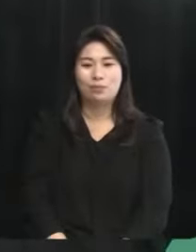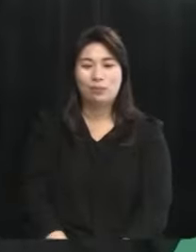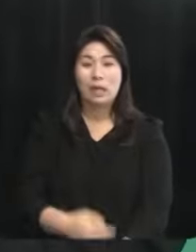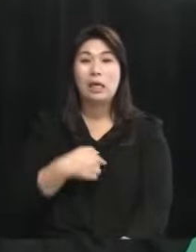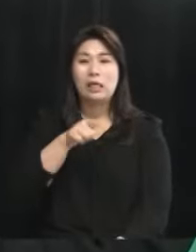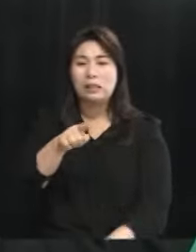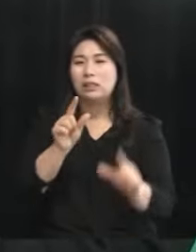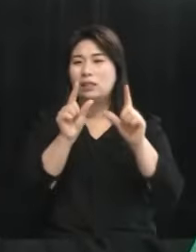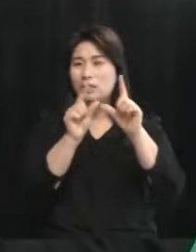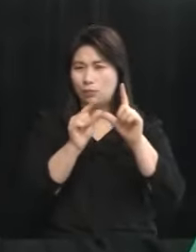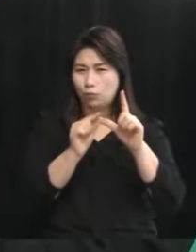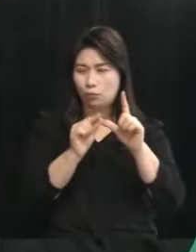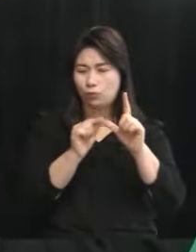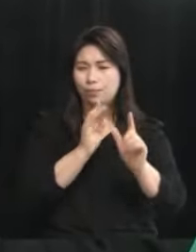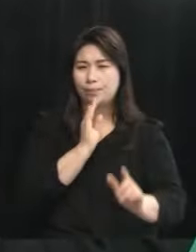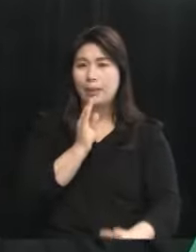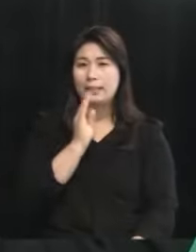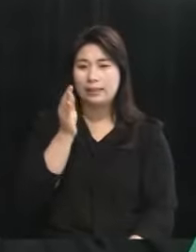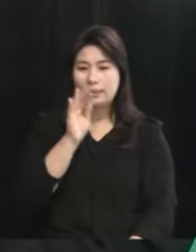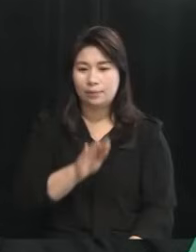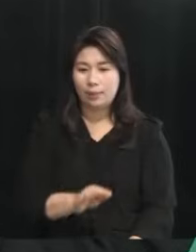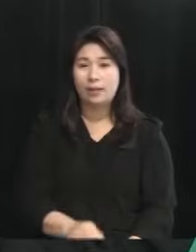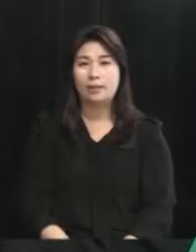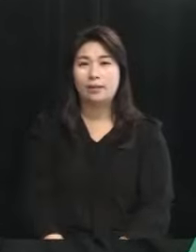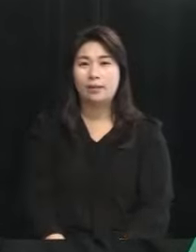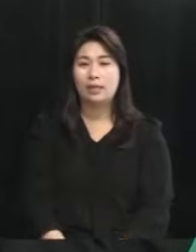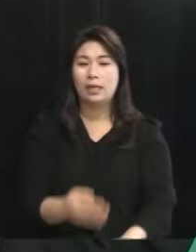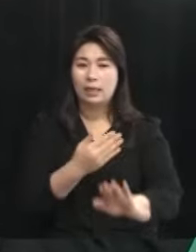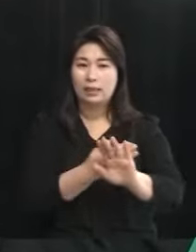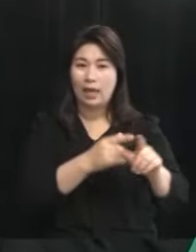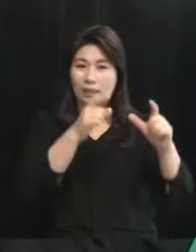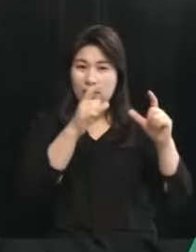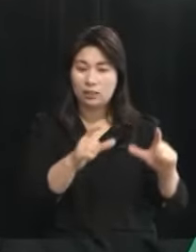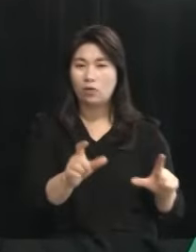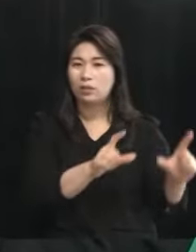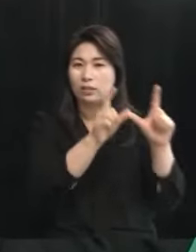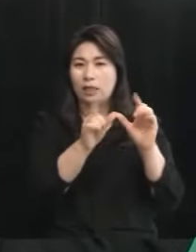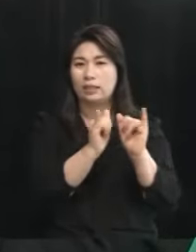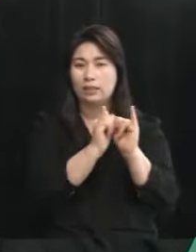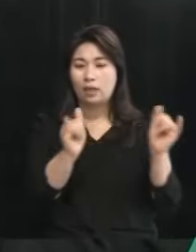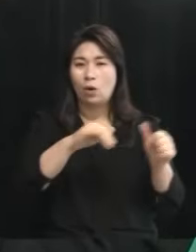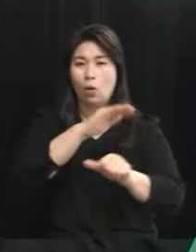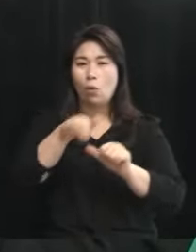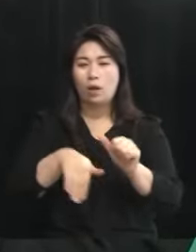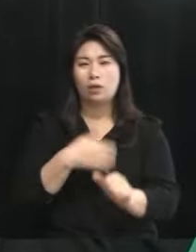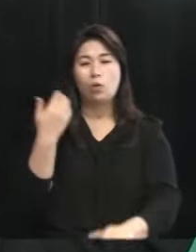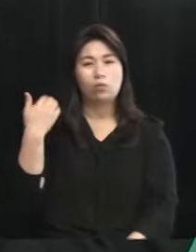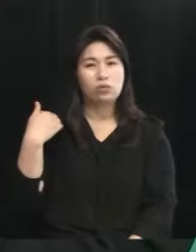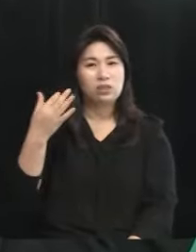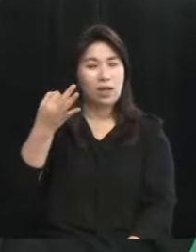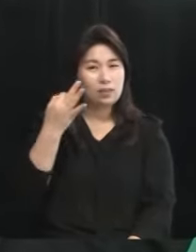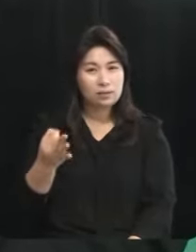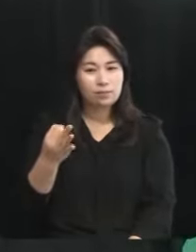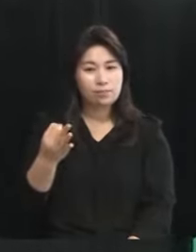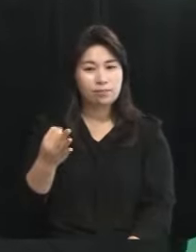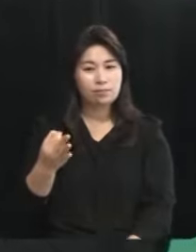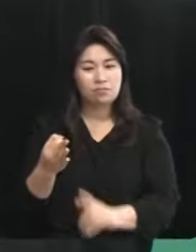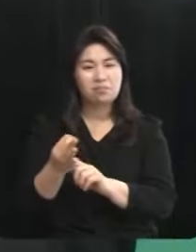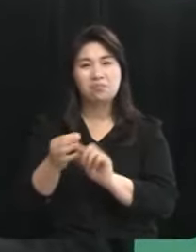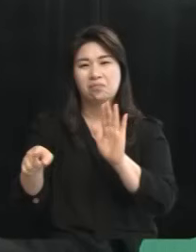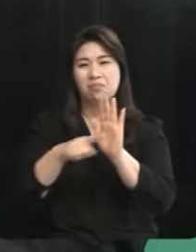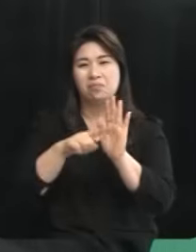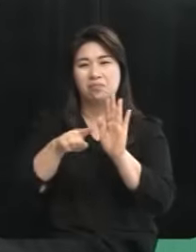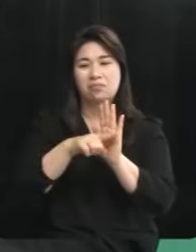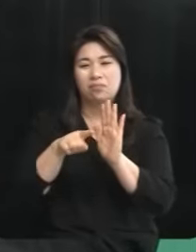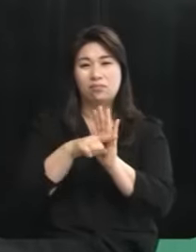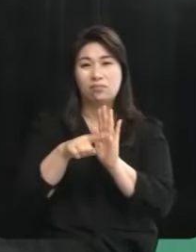일부 분들이라고 생각하는데 이렇게 다른 지역에 사시는 분들이 환경분담금에 대해서 부정적인 입장을